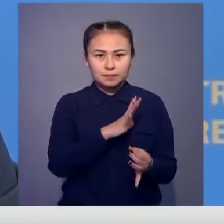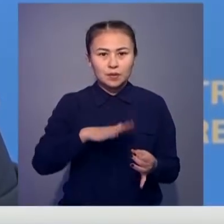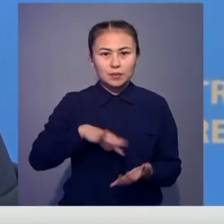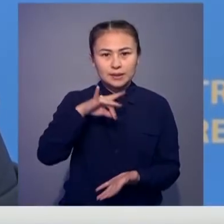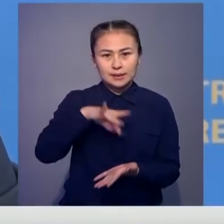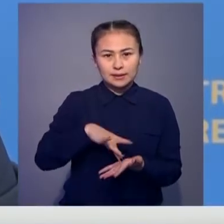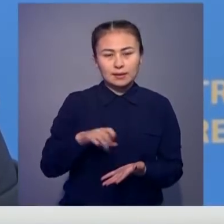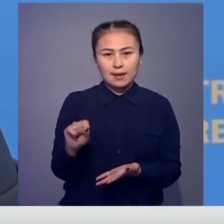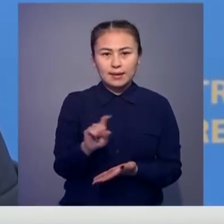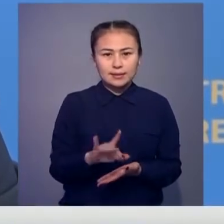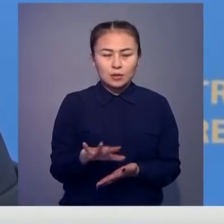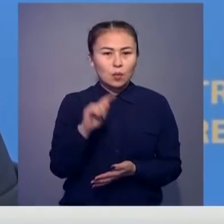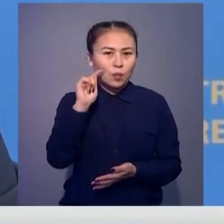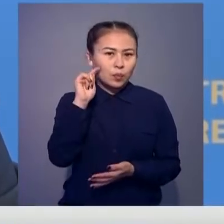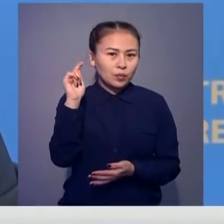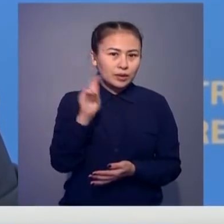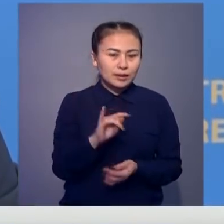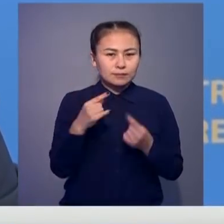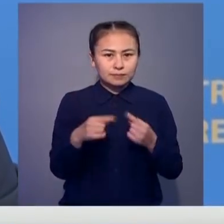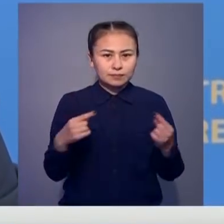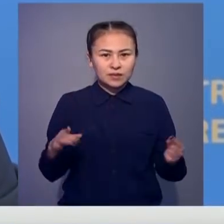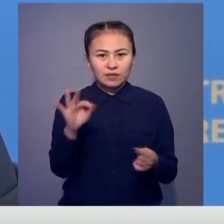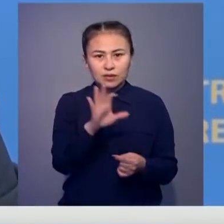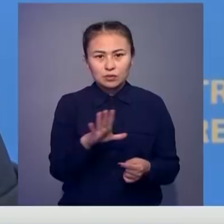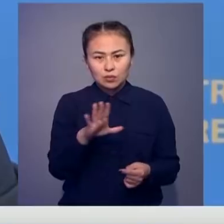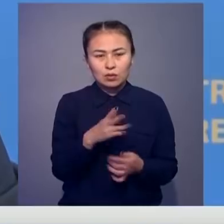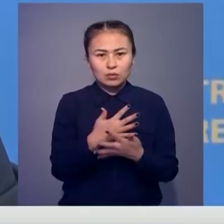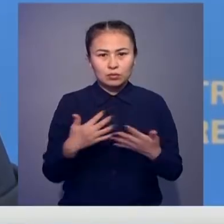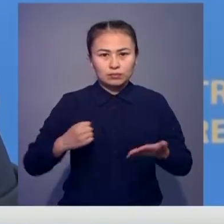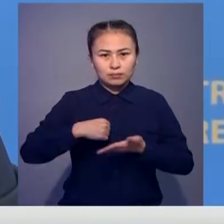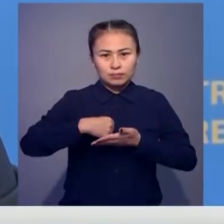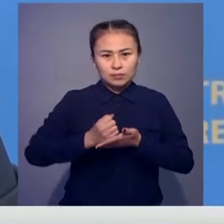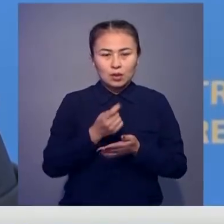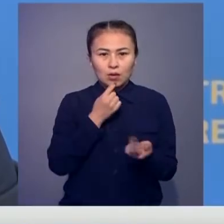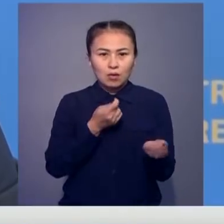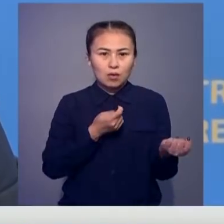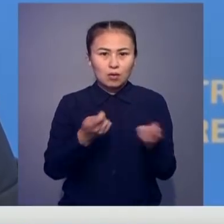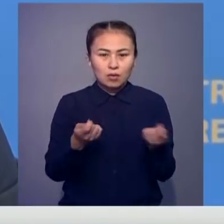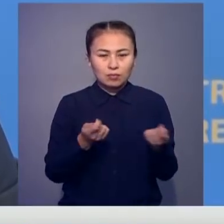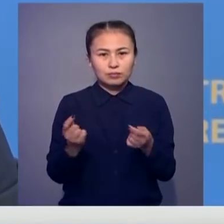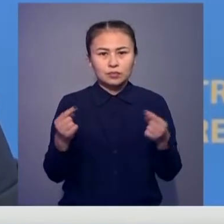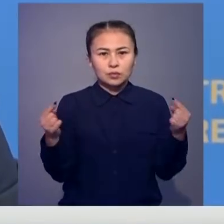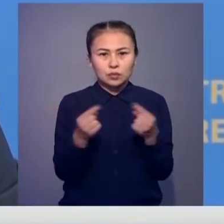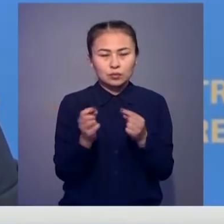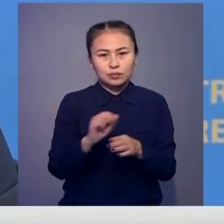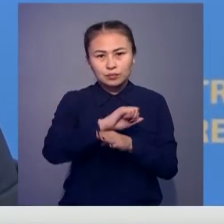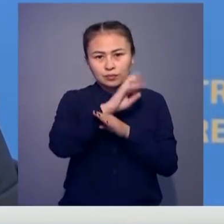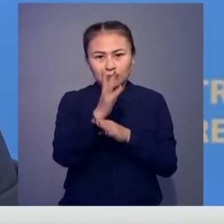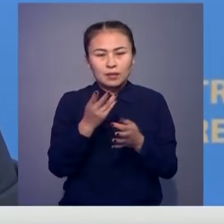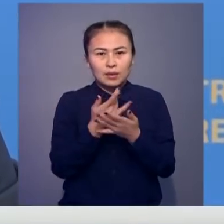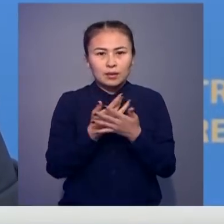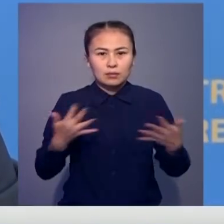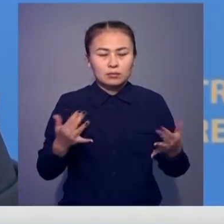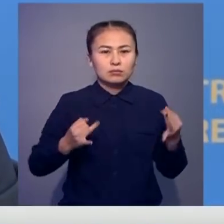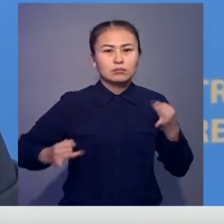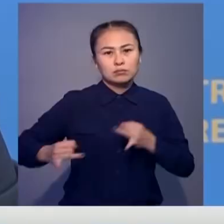Орталыға Азиядағы, Украина және таяушы ғыстағы тұрақтылықпен қауіпсіздікті қамтамасыз етудің түрлі аспектлерін